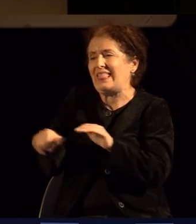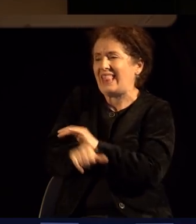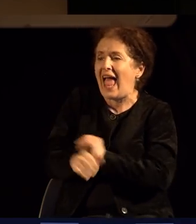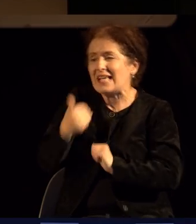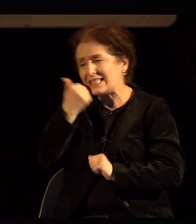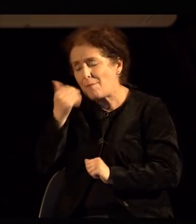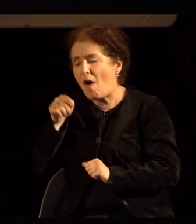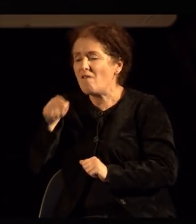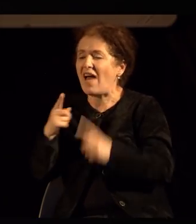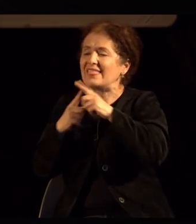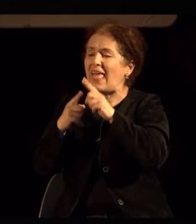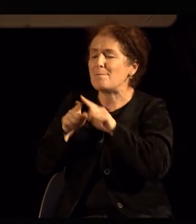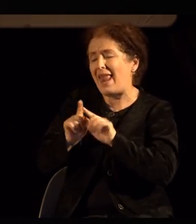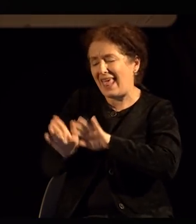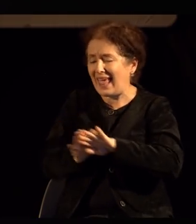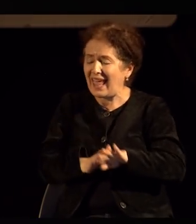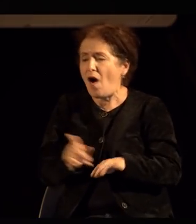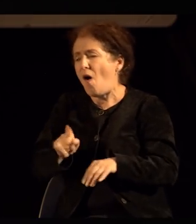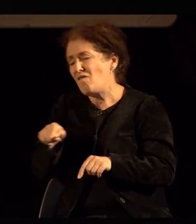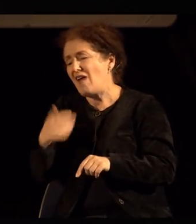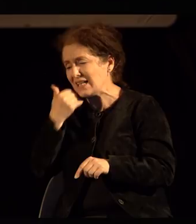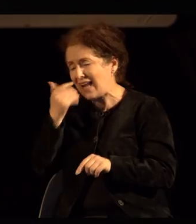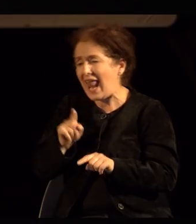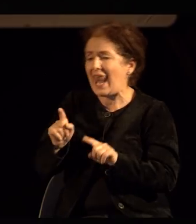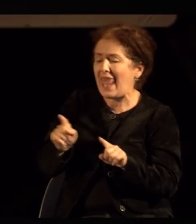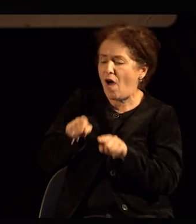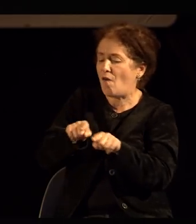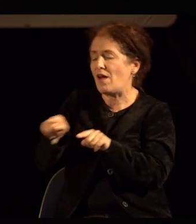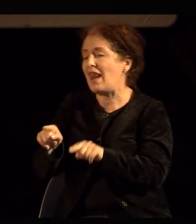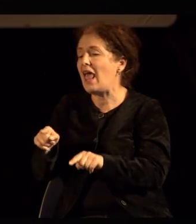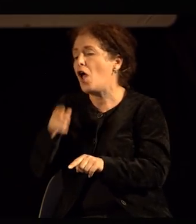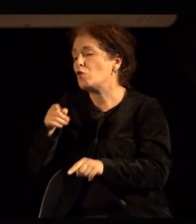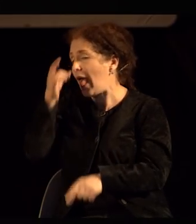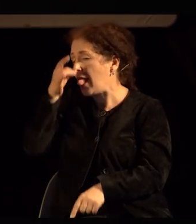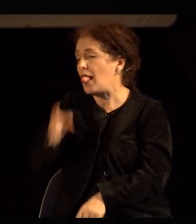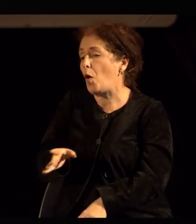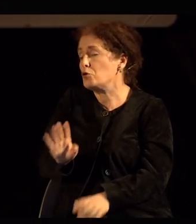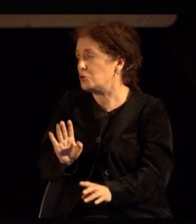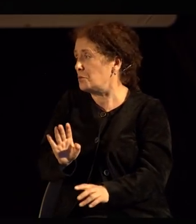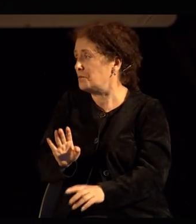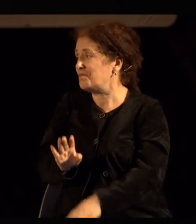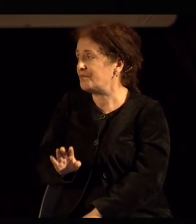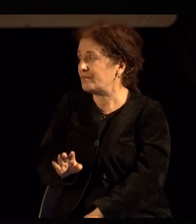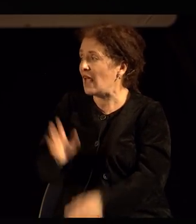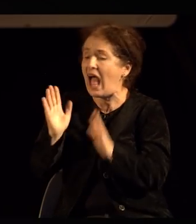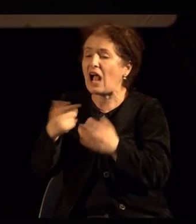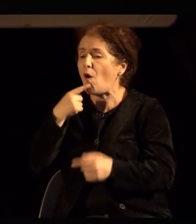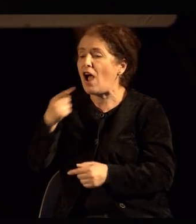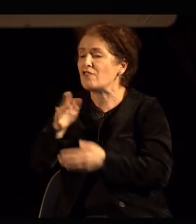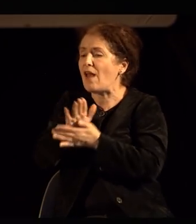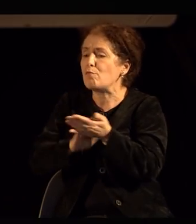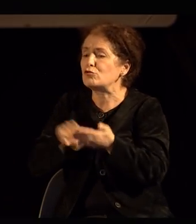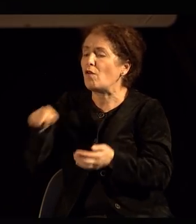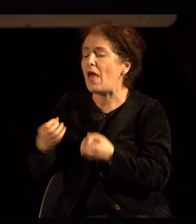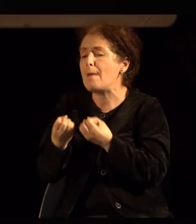премногу стеји ни прават лошо. Затоа што, како што кажев на почеток,